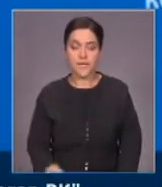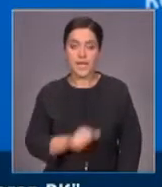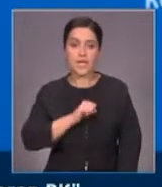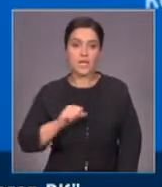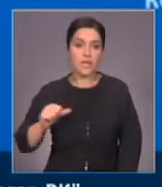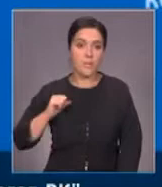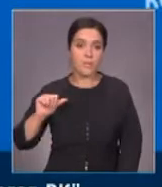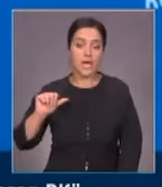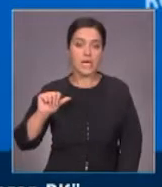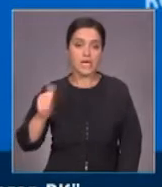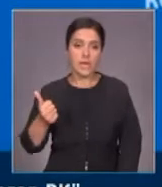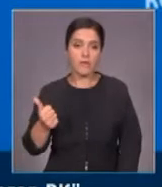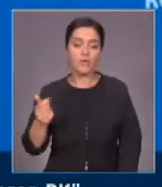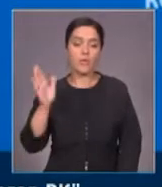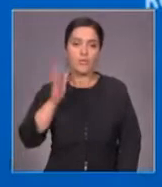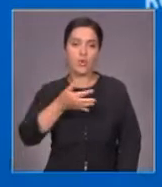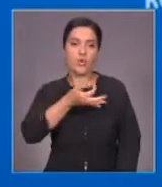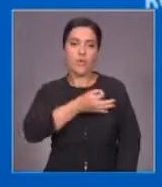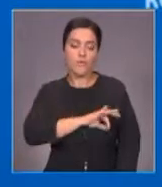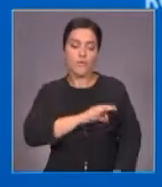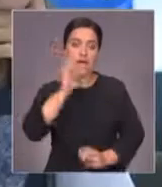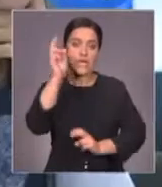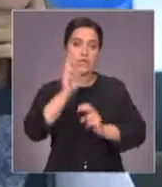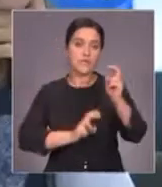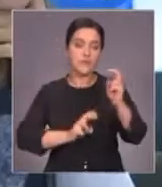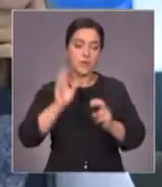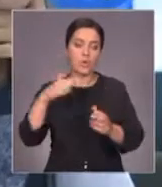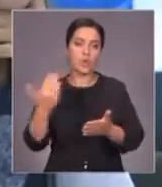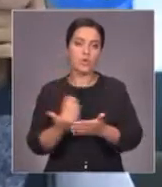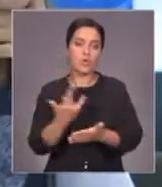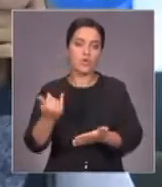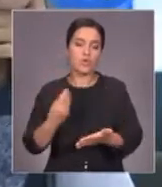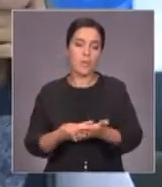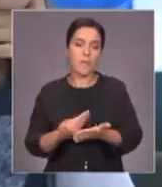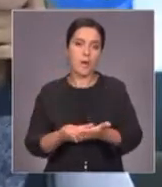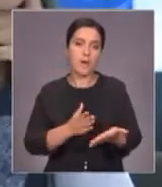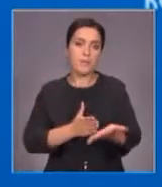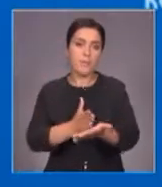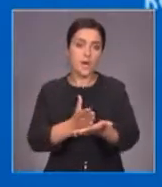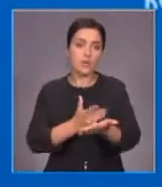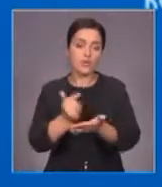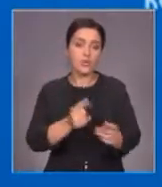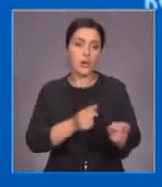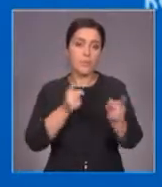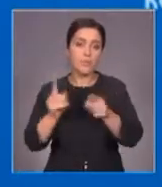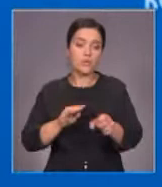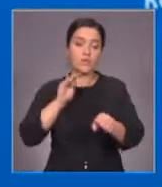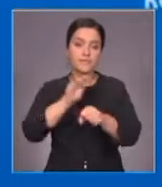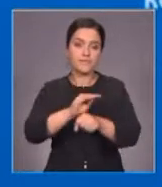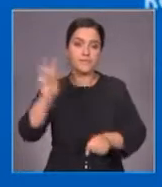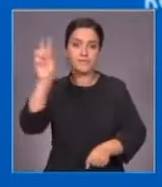-кредитной политики выиграют предприятия-экспортеры и, соответственно, их работники. Переход на плавающий курс, я думаю,